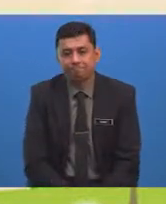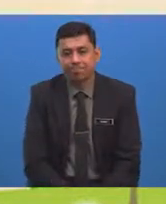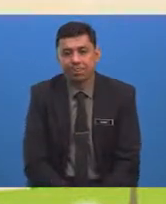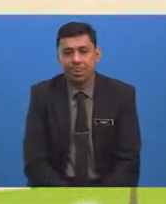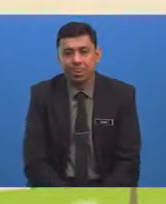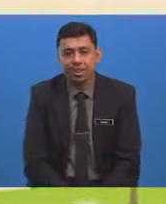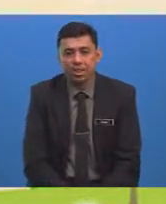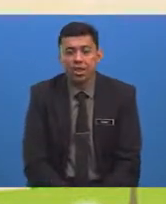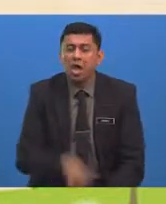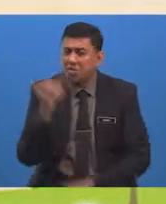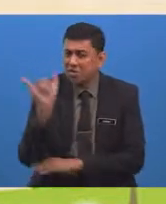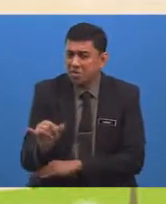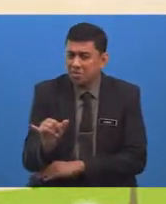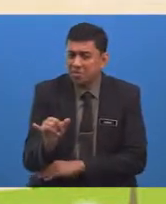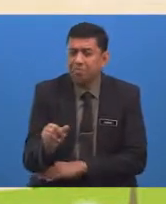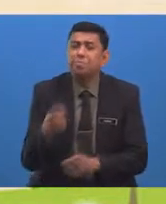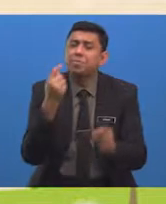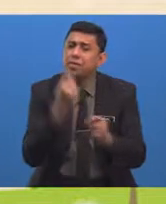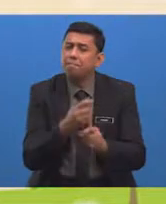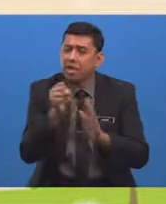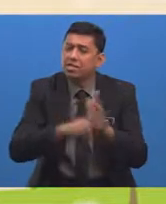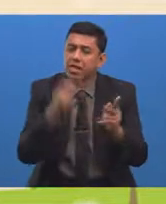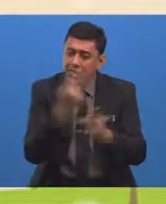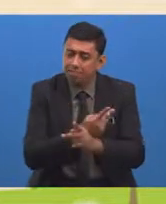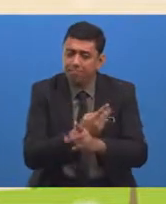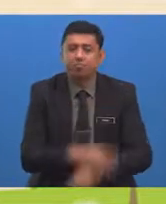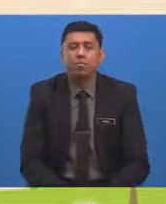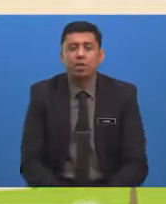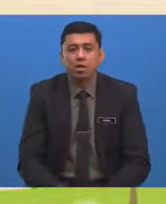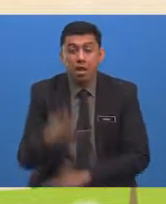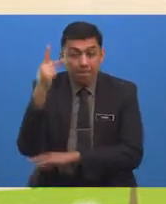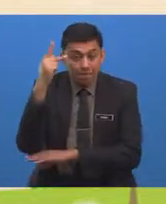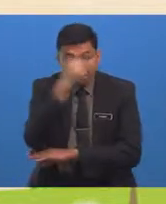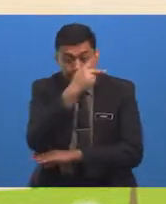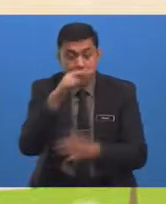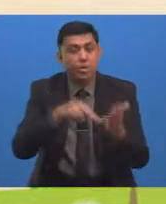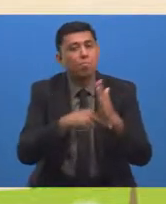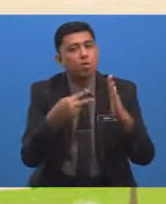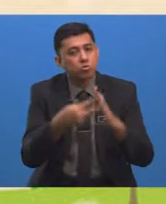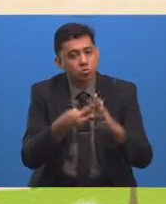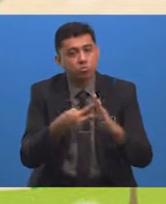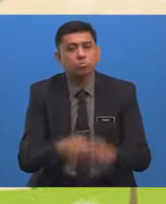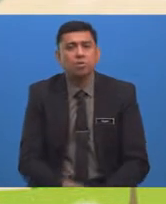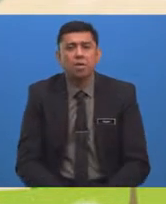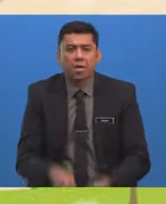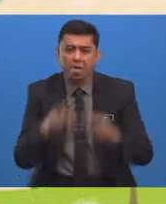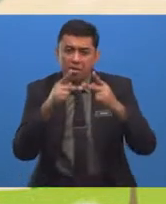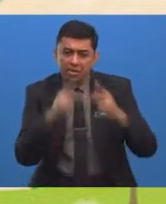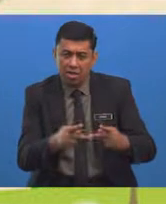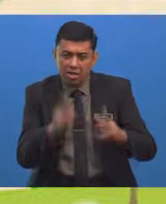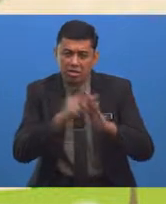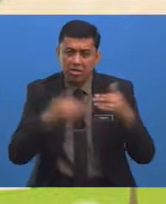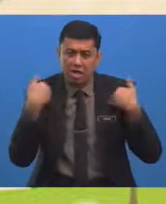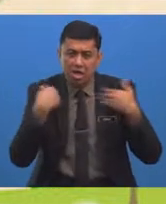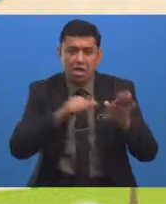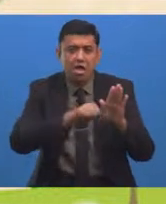Ya Tepat Sekali Pemeliharaan Bermaksud Mengekalkan Keadaan